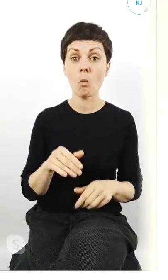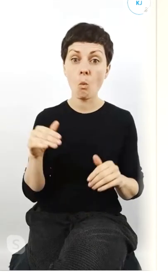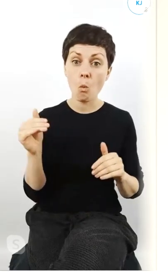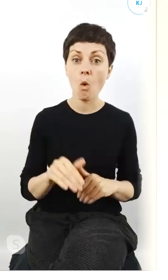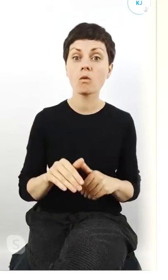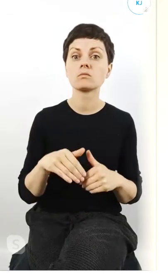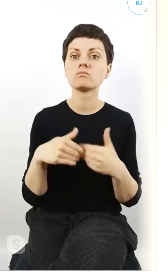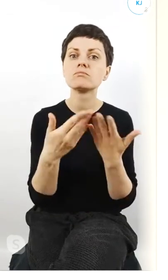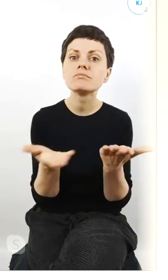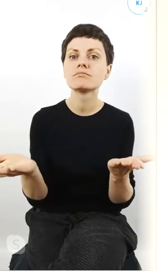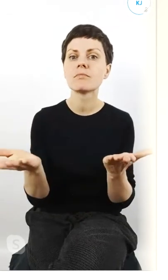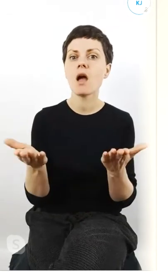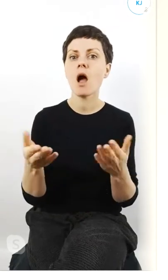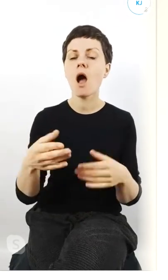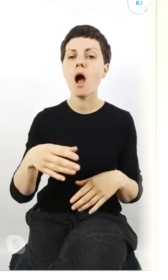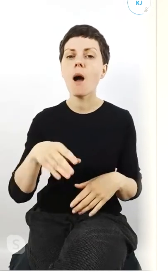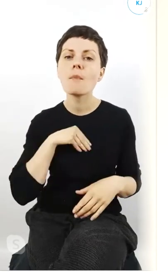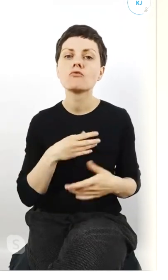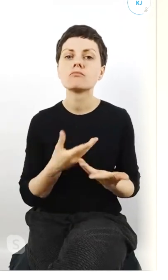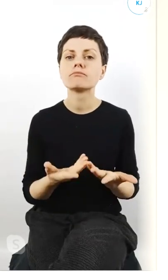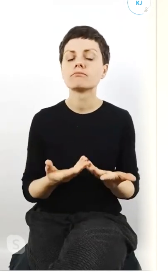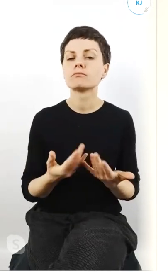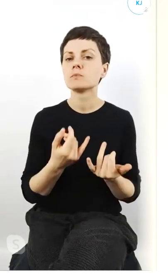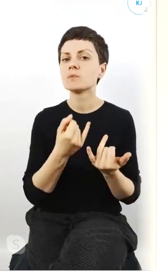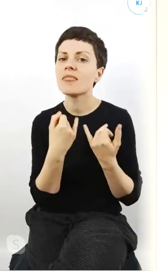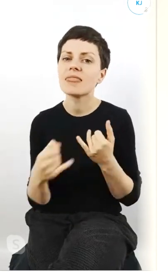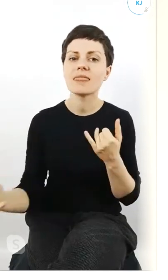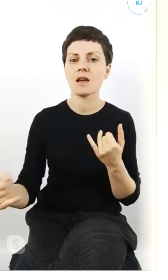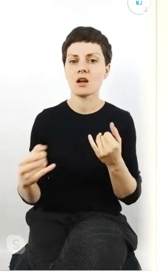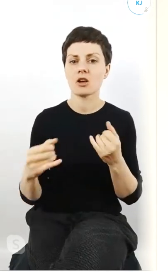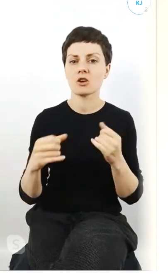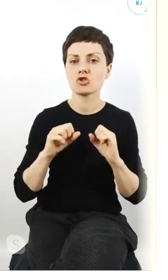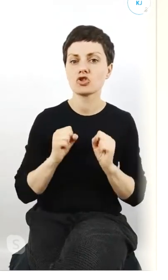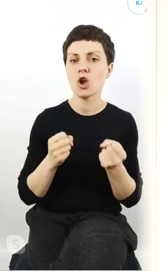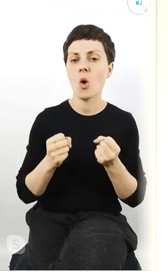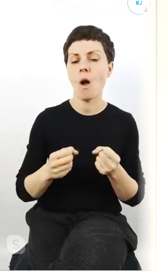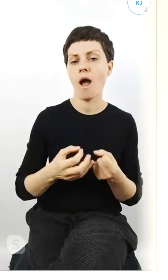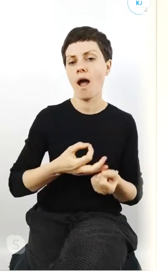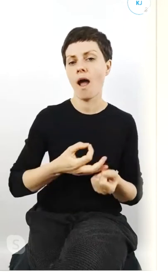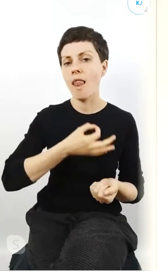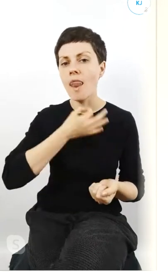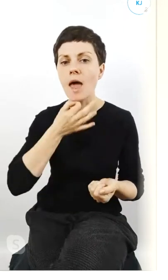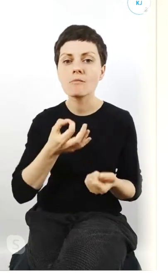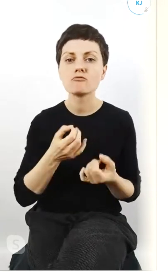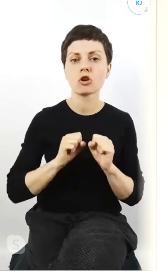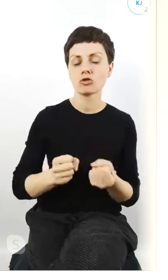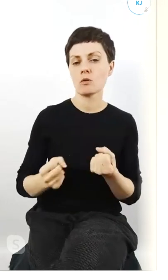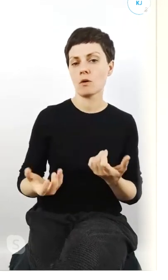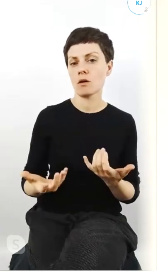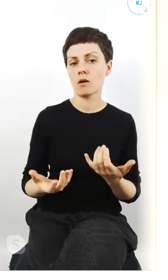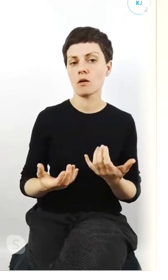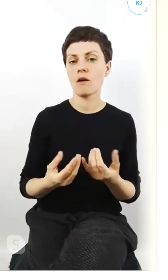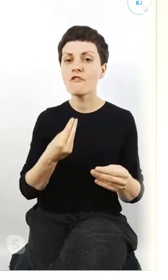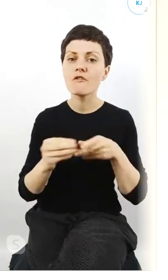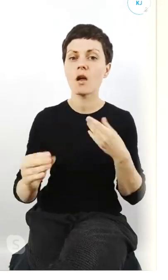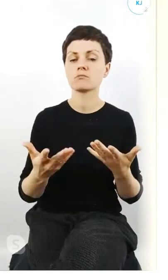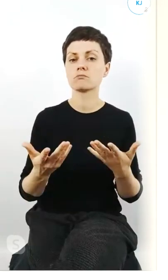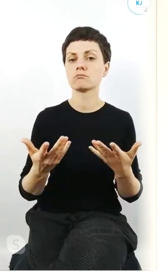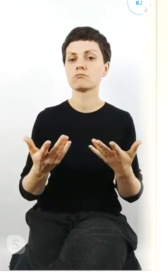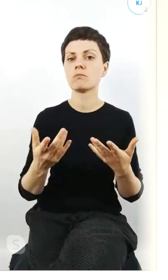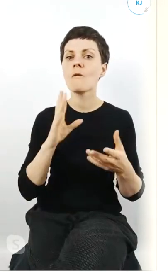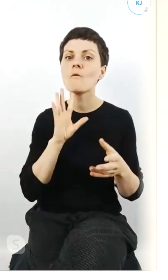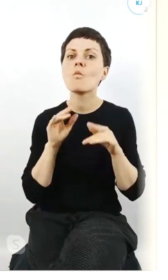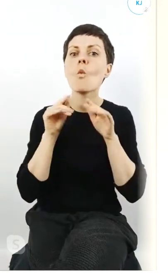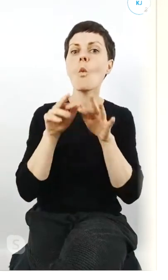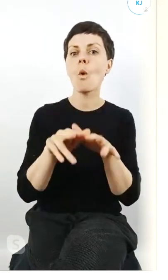możliwości innego działania lepszego większego wpływu